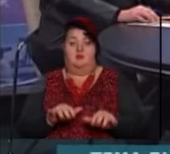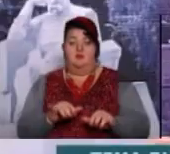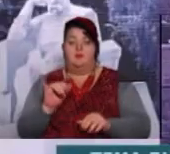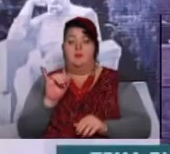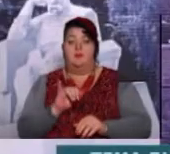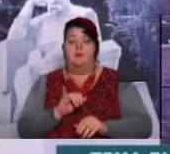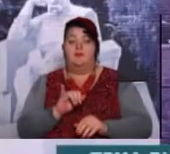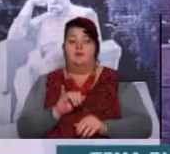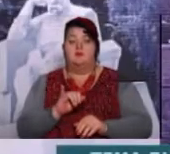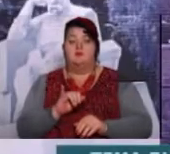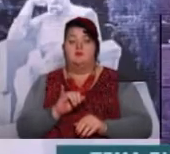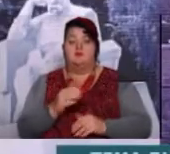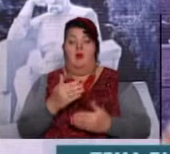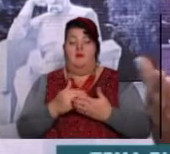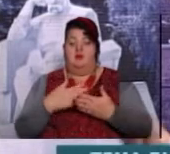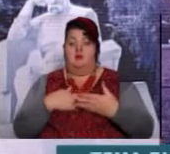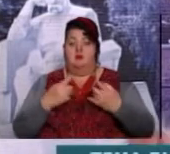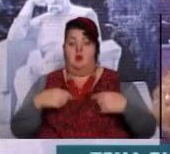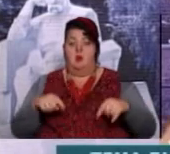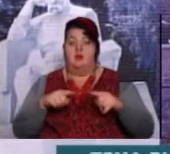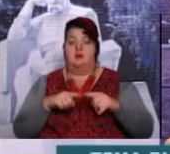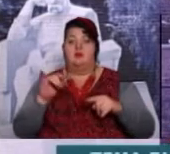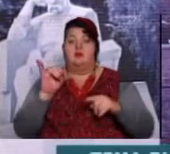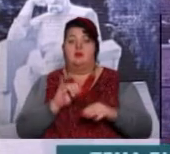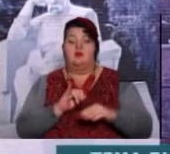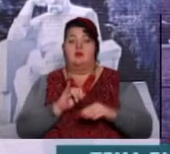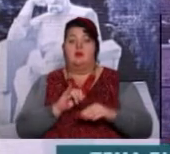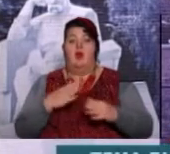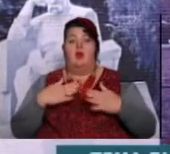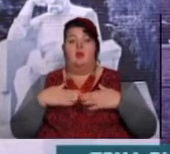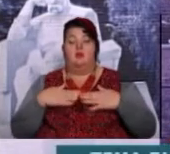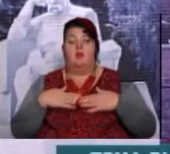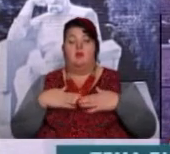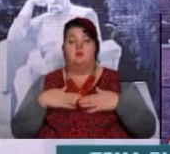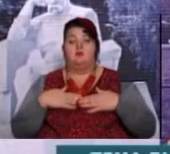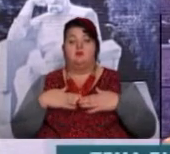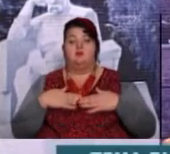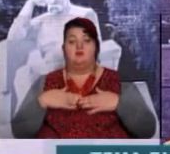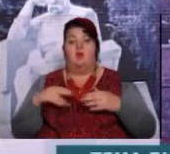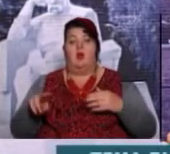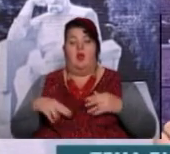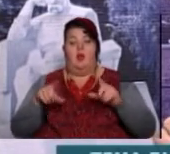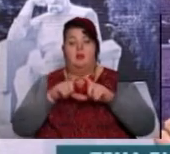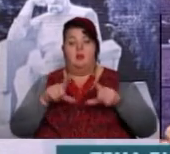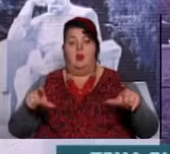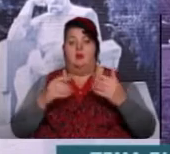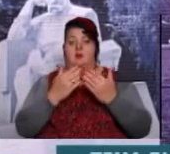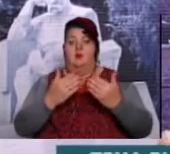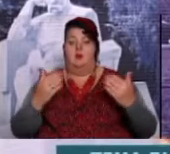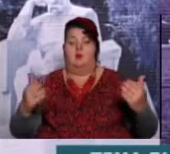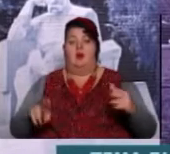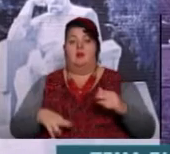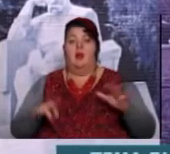від організації, і нам директора музеїв, директор